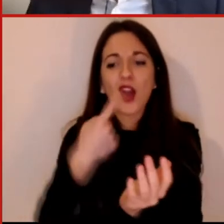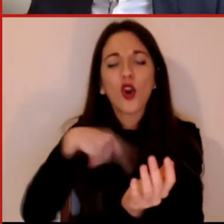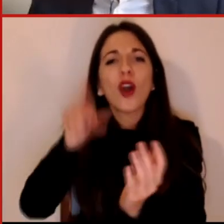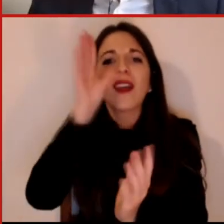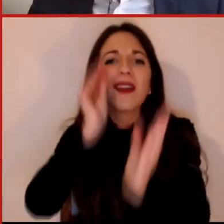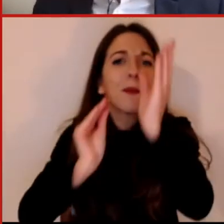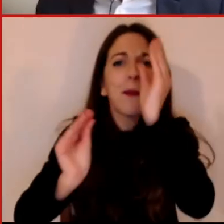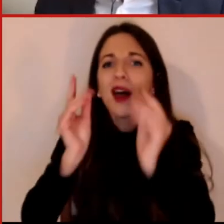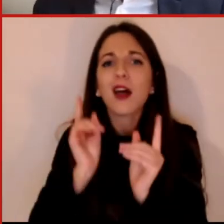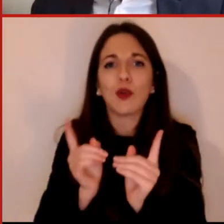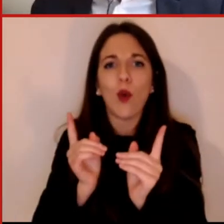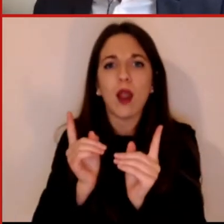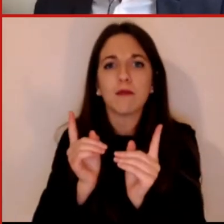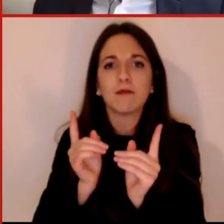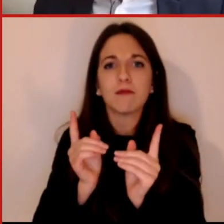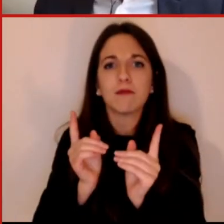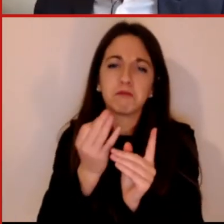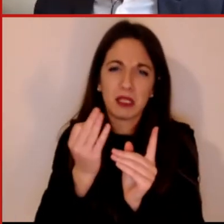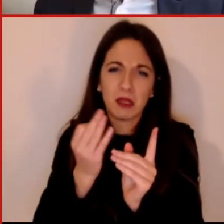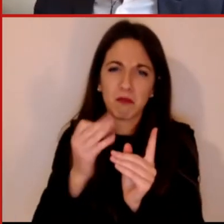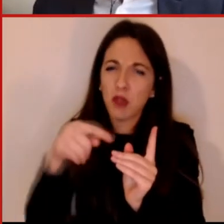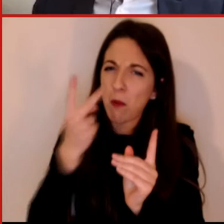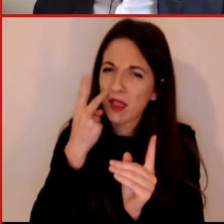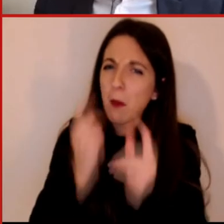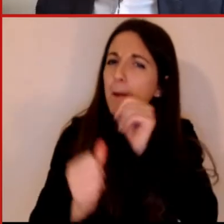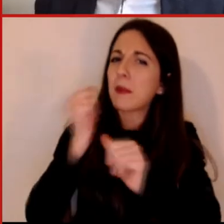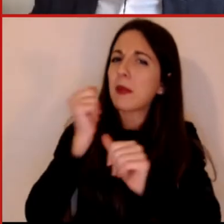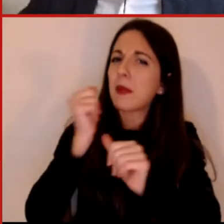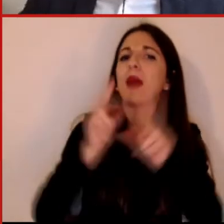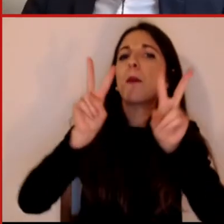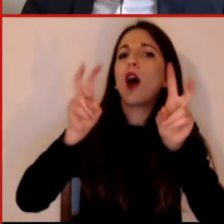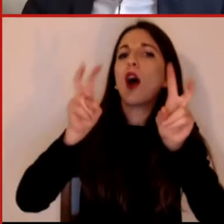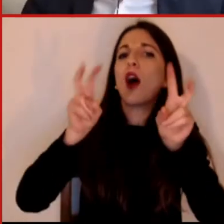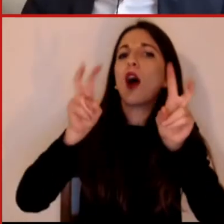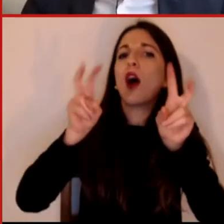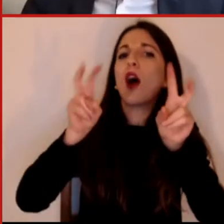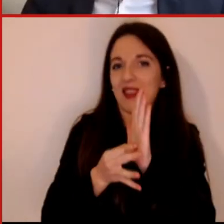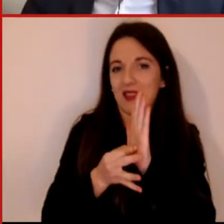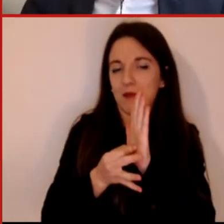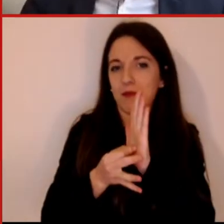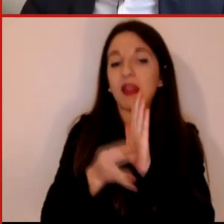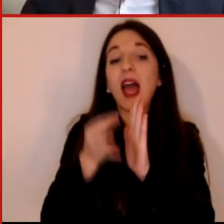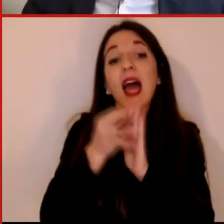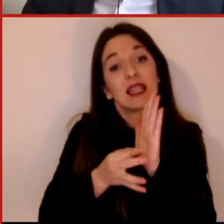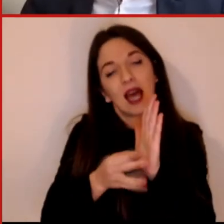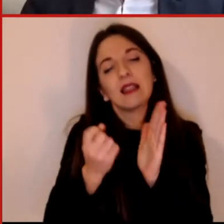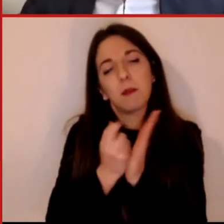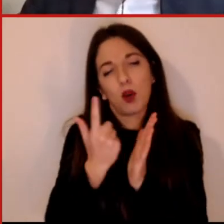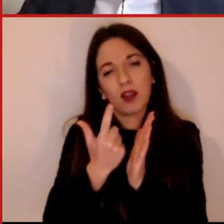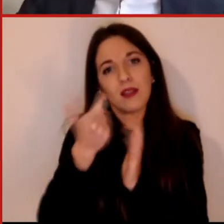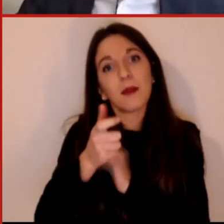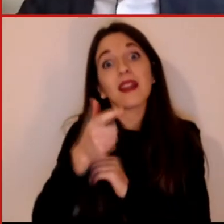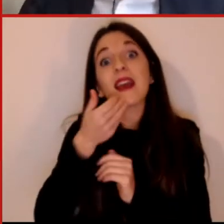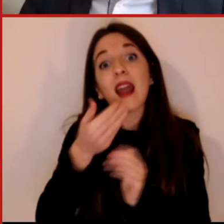fondamentali nel nostro, in qualche modo, bisogno storico di saper leggere il futuro, cioè di,